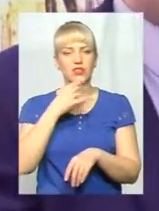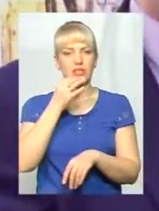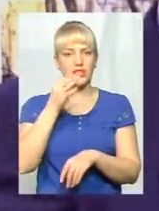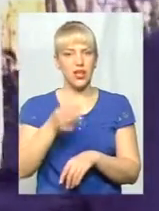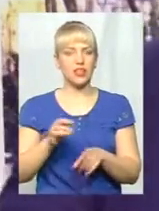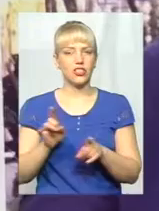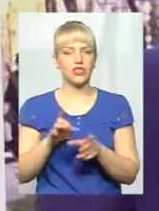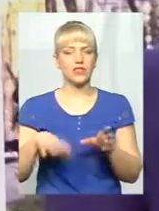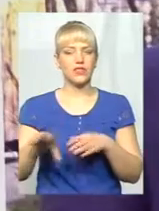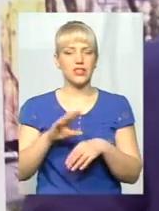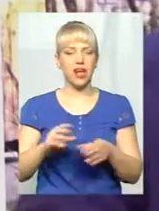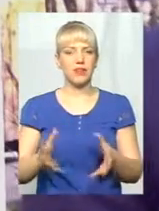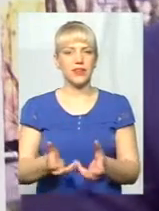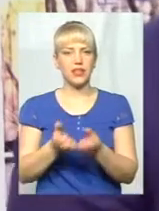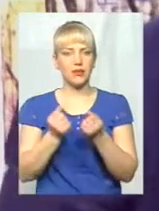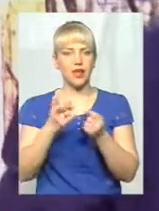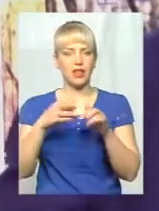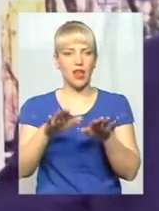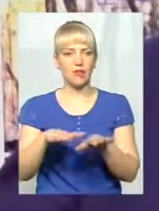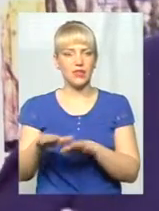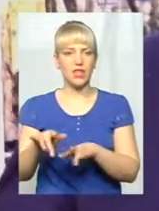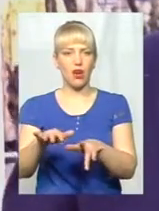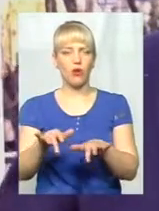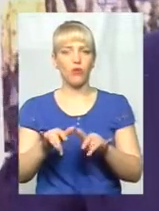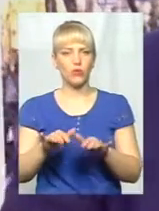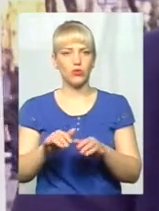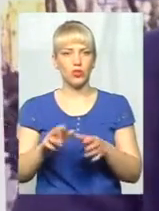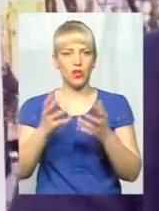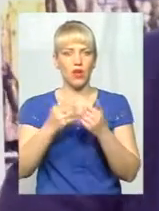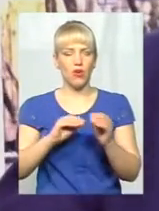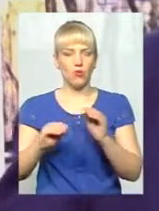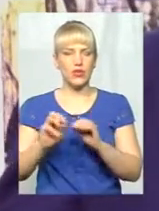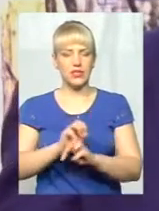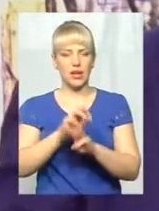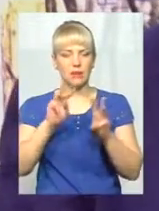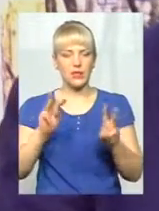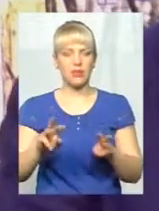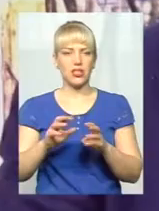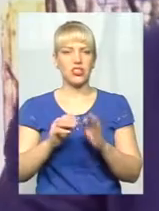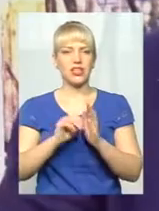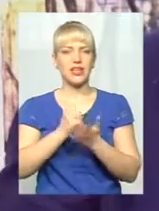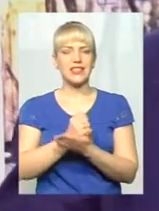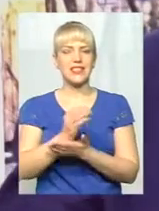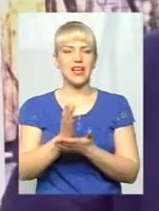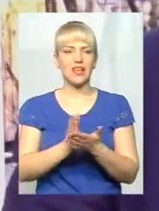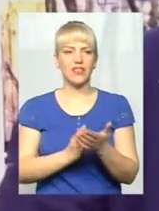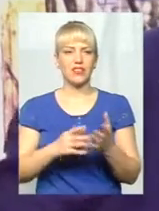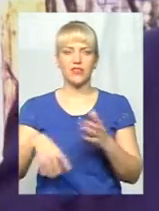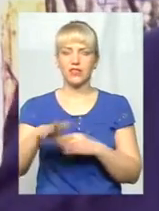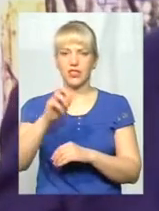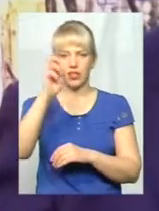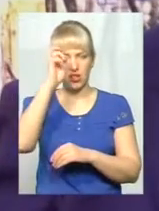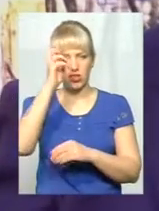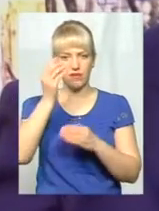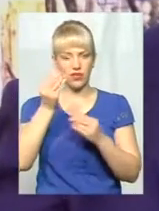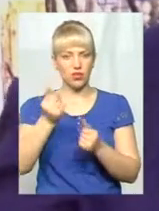підтримка і на місцях, тобто комп'ютерне обладнання, забезпечення серверів на місцях, в певних амбулаторіях, все державне кошти. Не